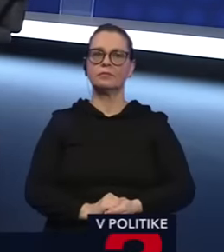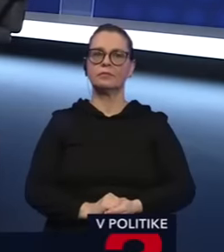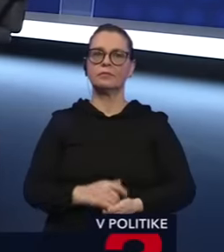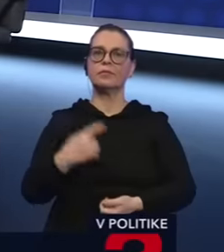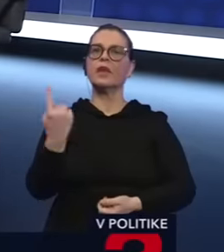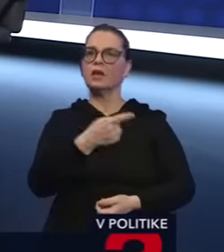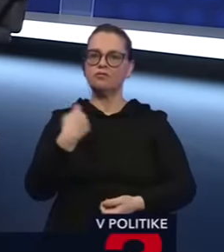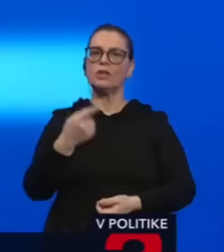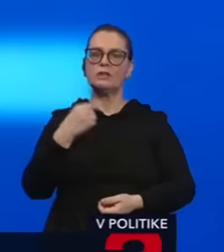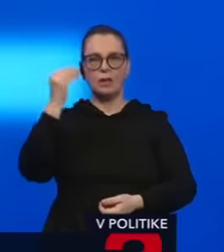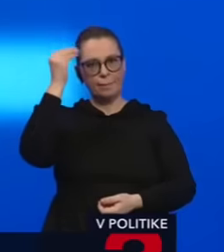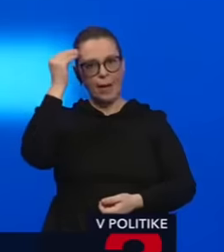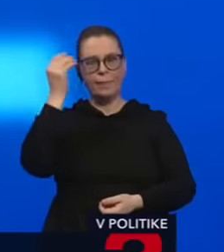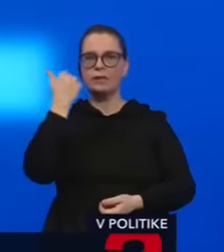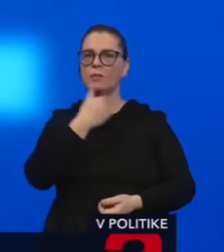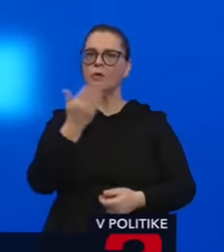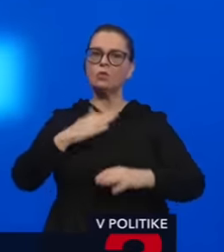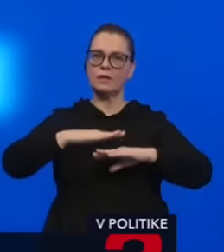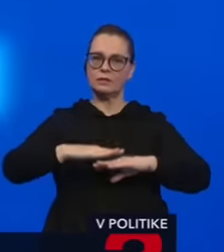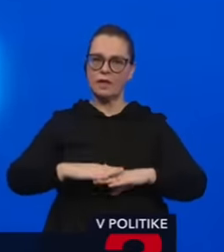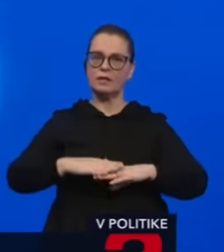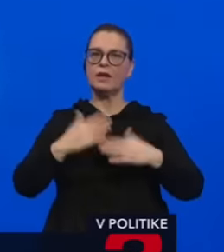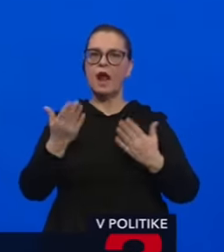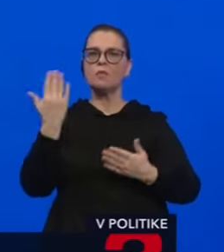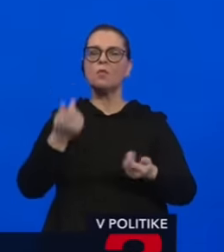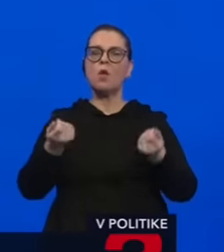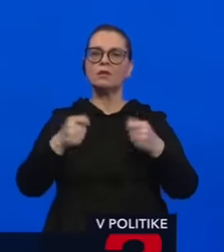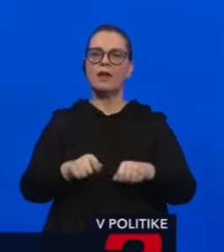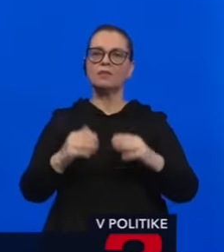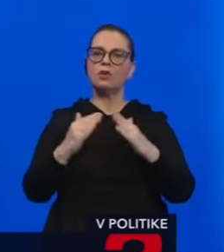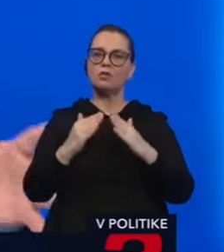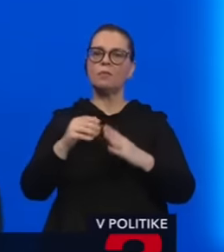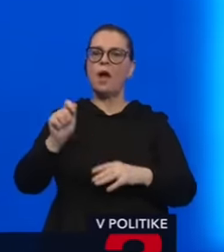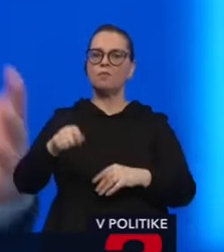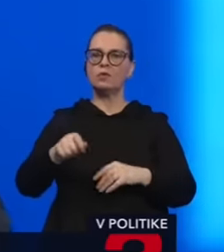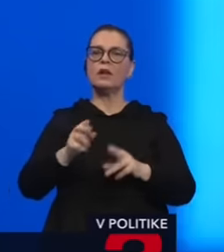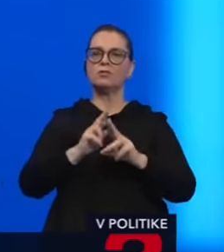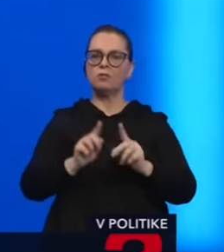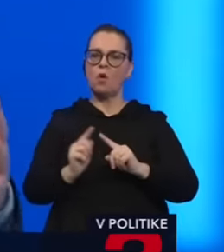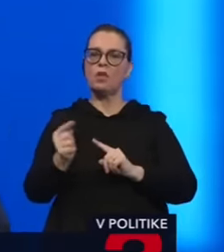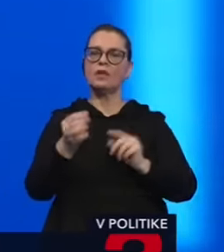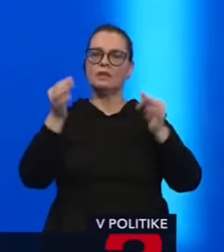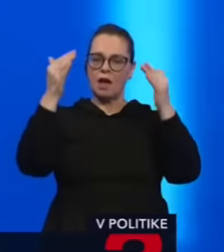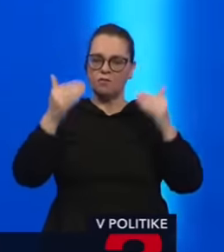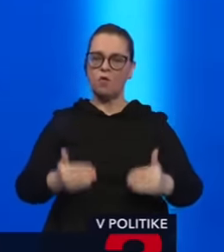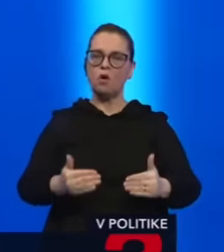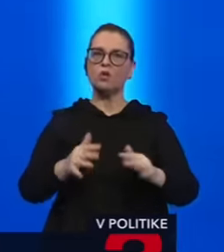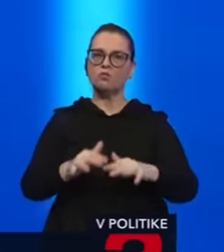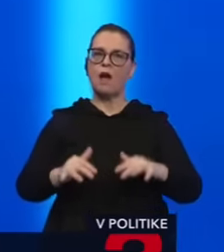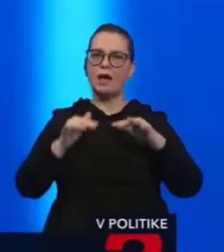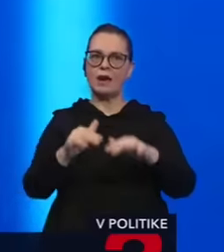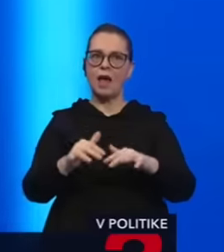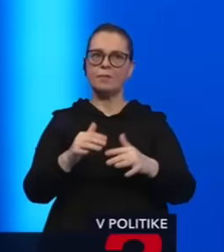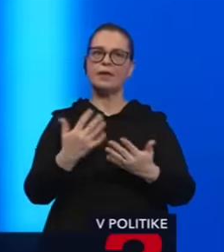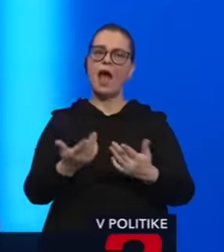Všetci si to pamätáme, že ľudia sedeli alebo boli zavretí doma a poslanci mohli ísť za fóliu do parlamentu. Po prípade